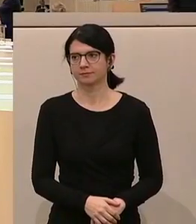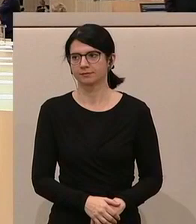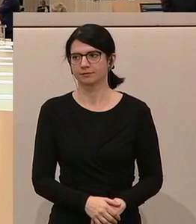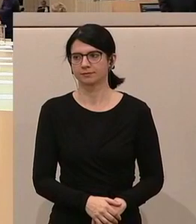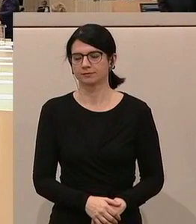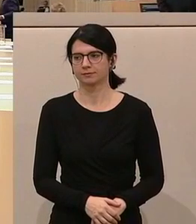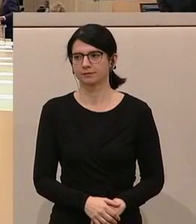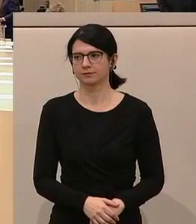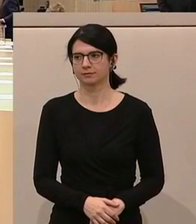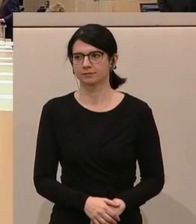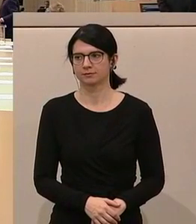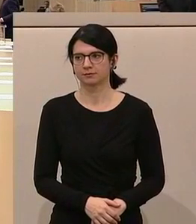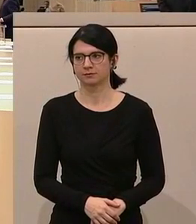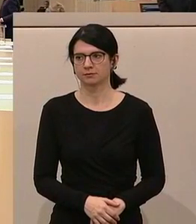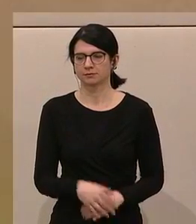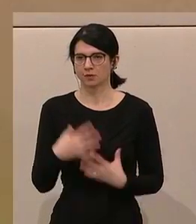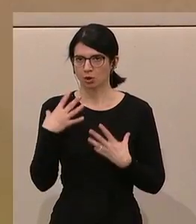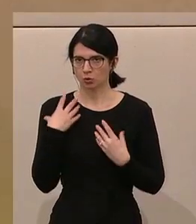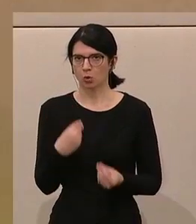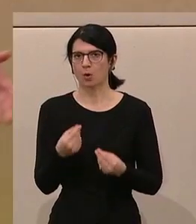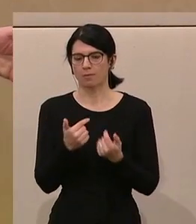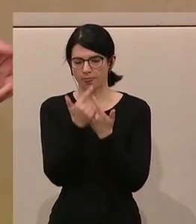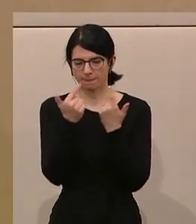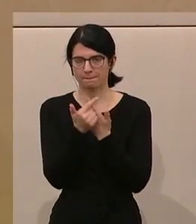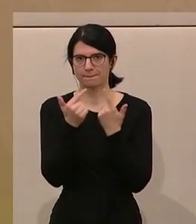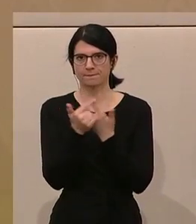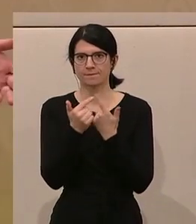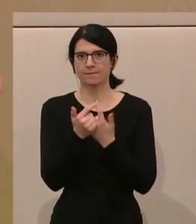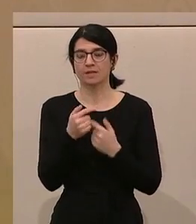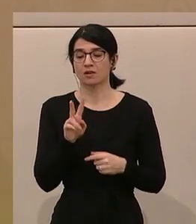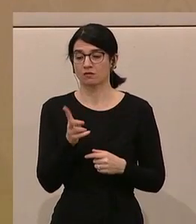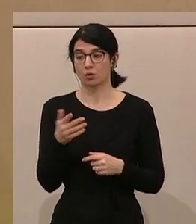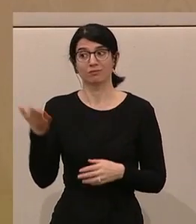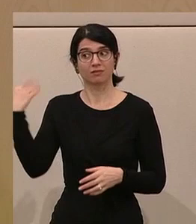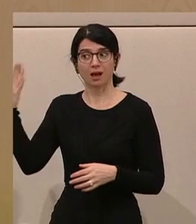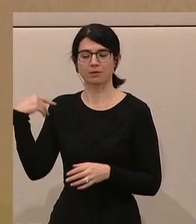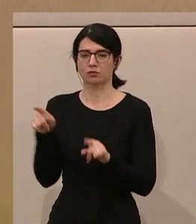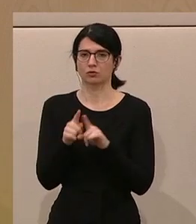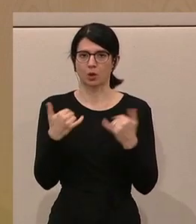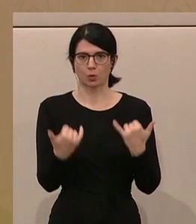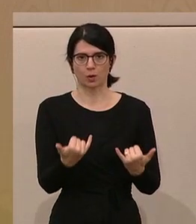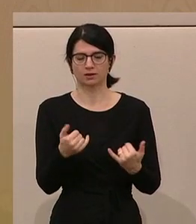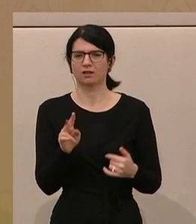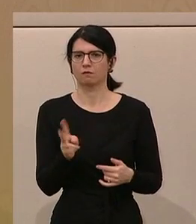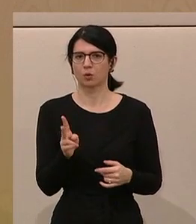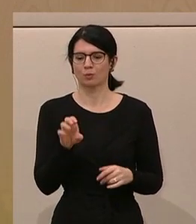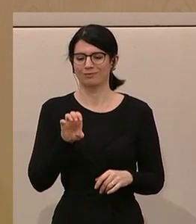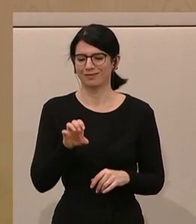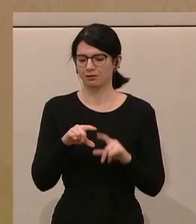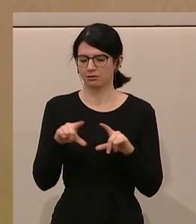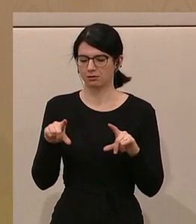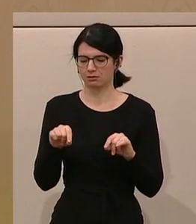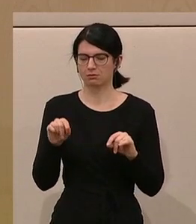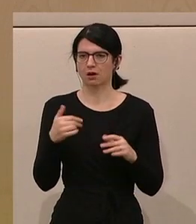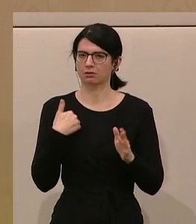Noch einmal ganz kurz erläutert, warum wir damals wie heute tatsächlich diese E-Card mit